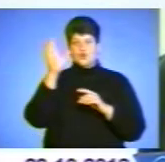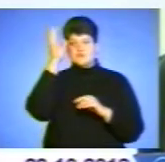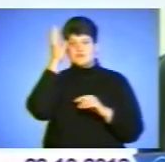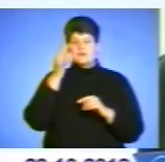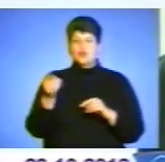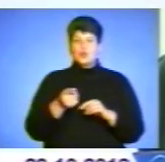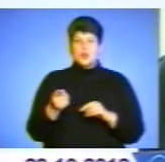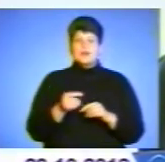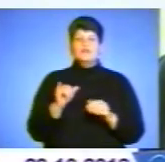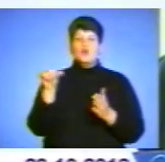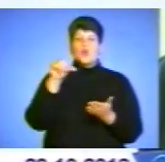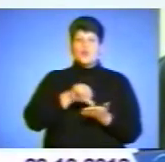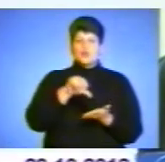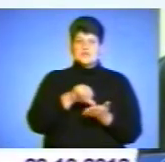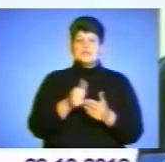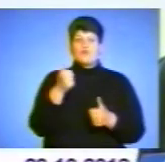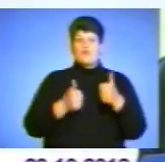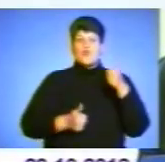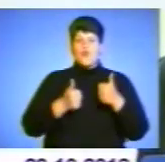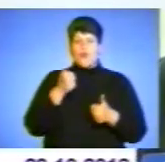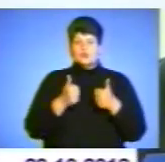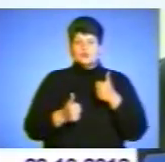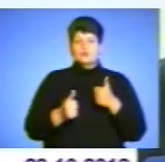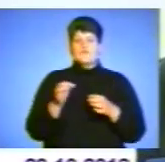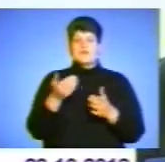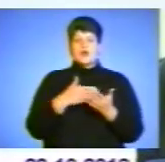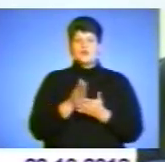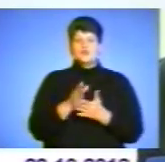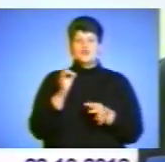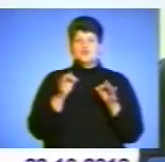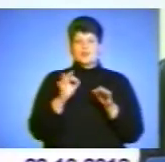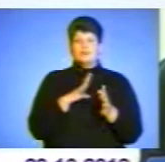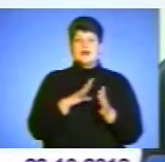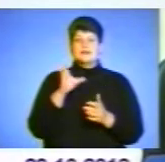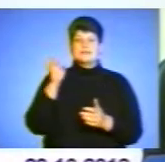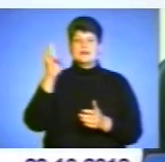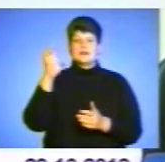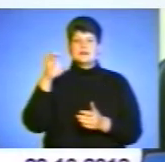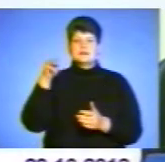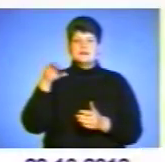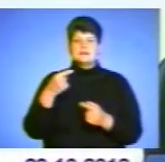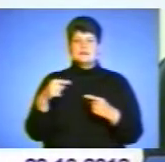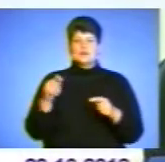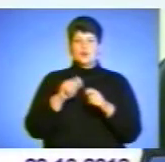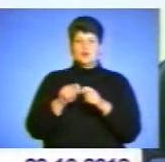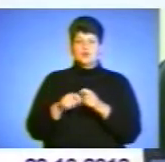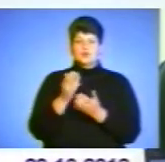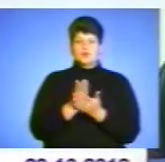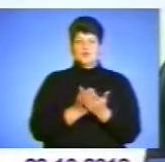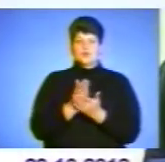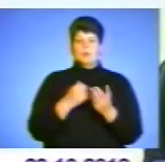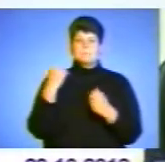До участі у конкурсі в якості журі залучалася і санстанція, і інші контролюючі служби. Переможці